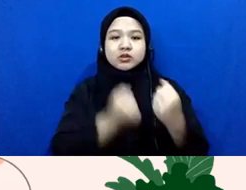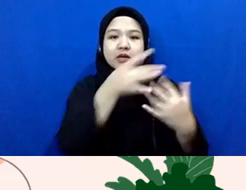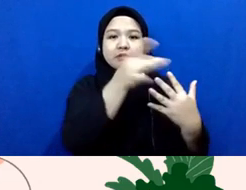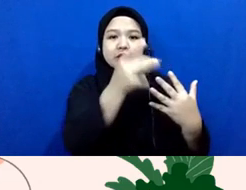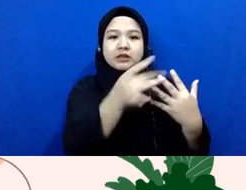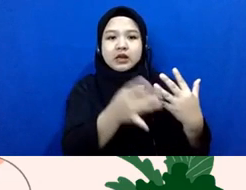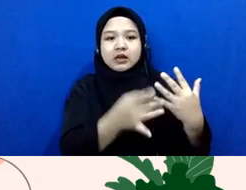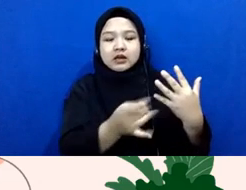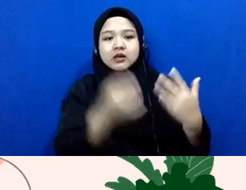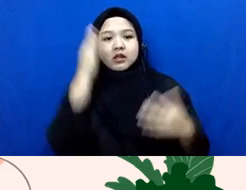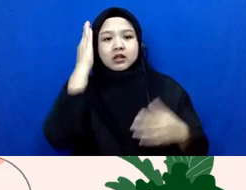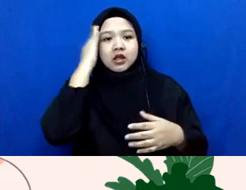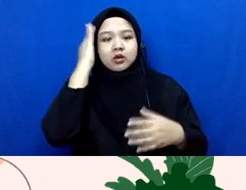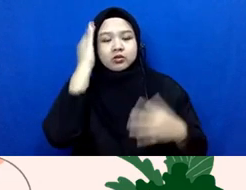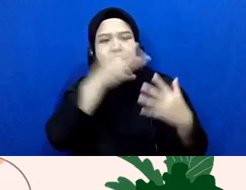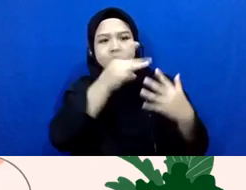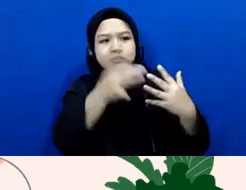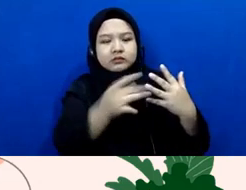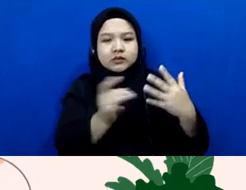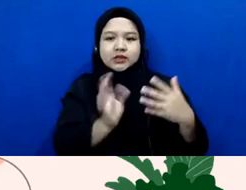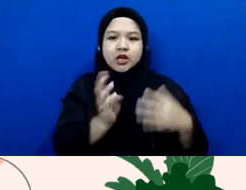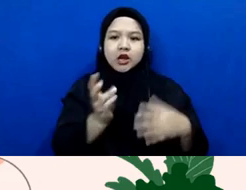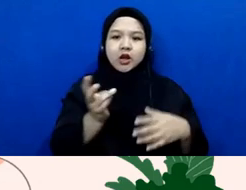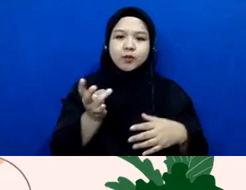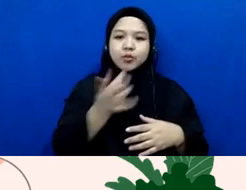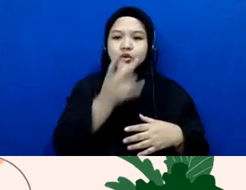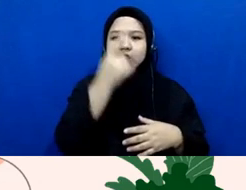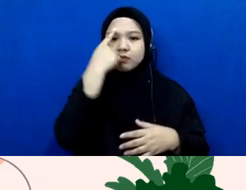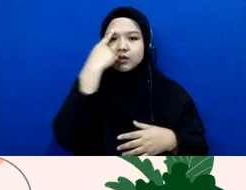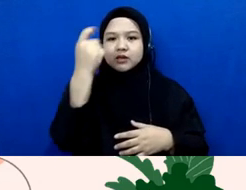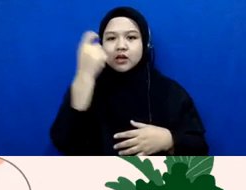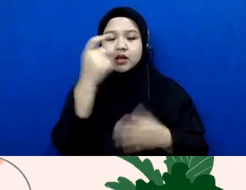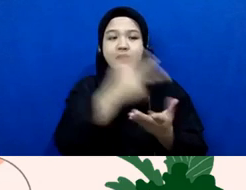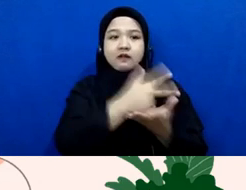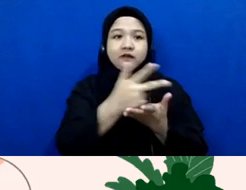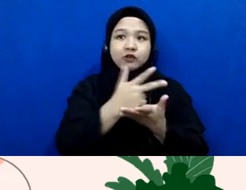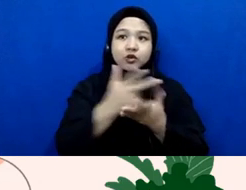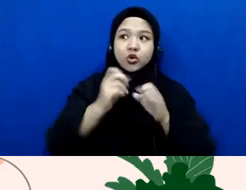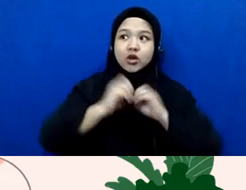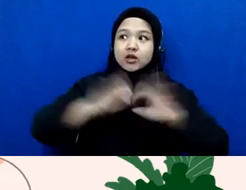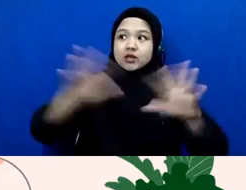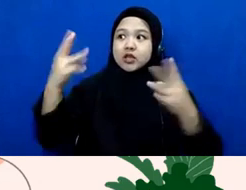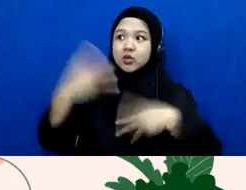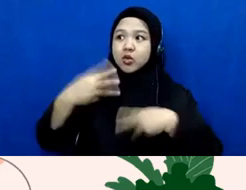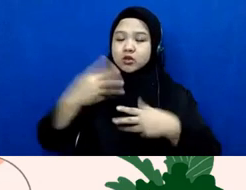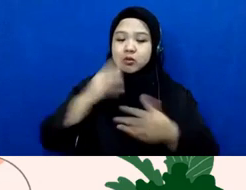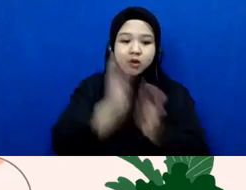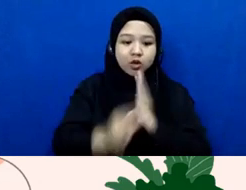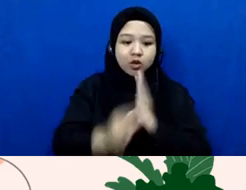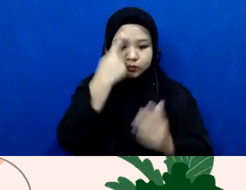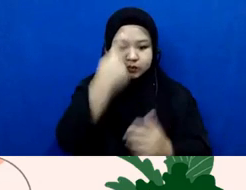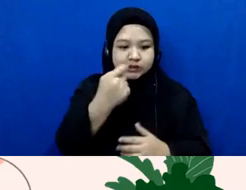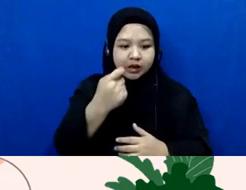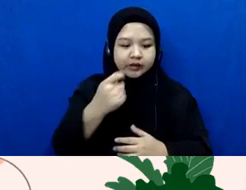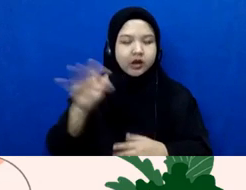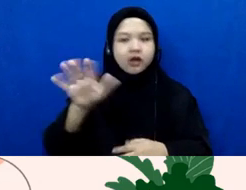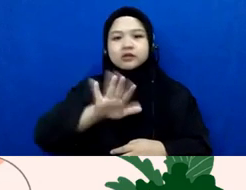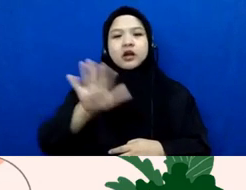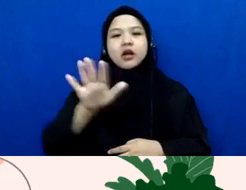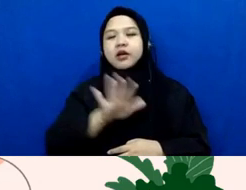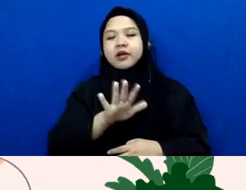otoritatif gitu ya nggak gampang percaya dengan misalnya video yang di share di whatsapp group atau di sebuah akun